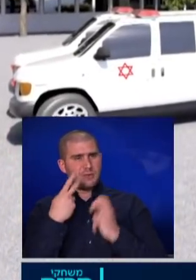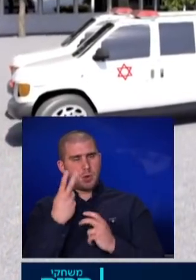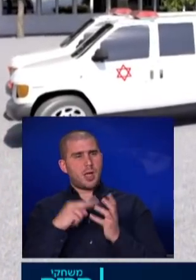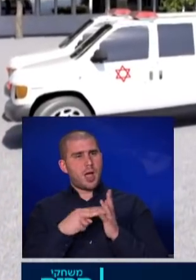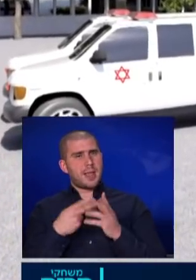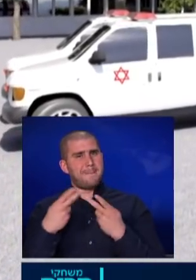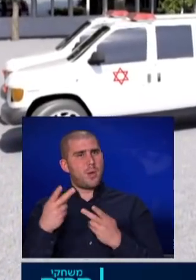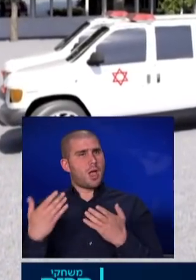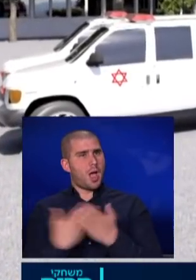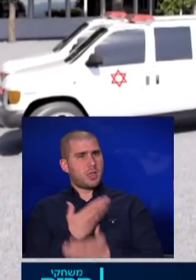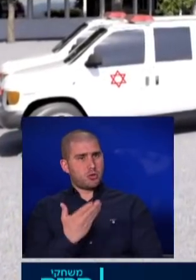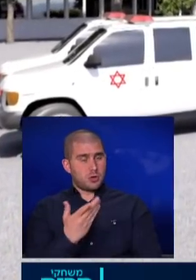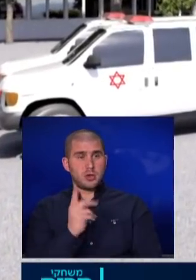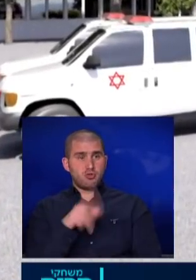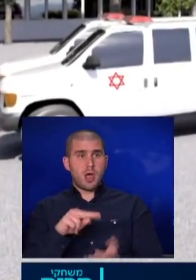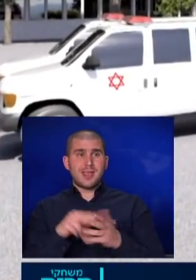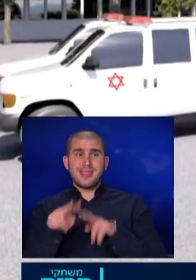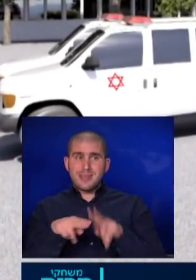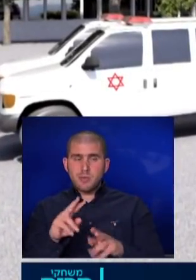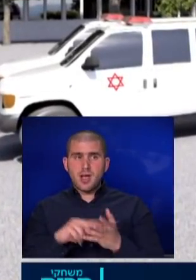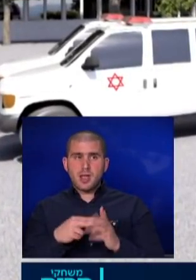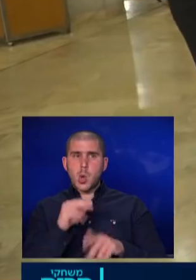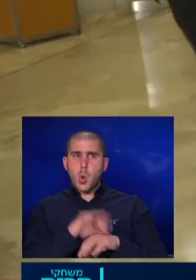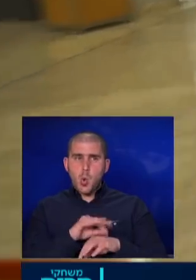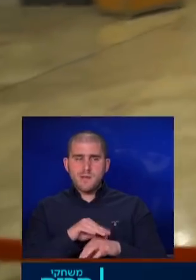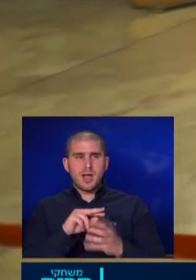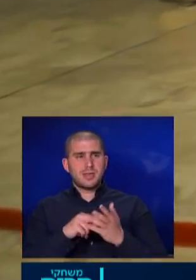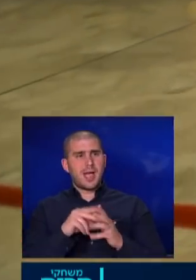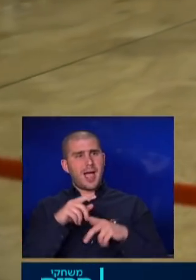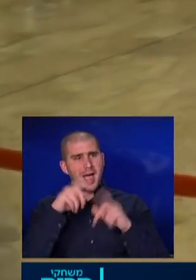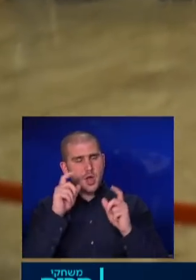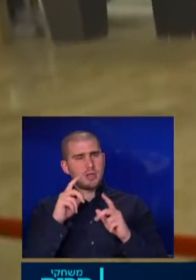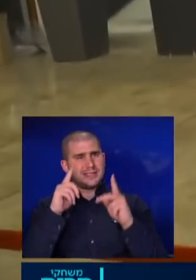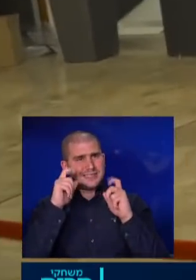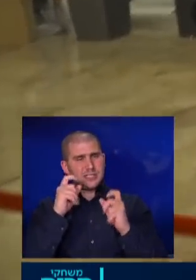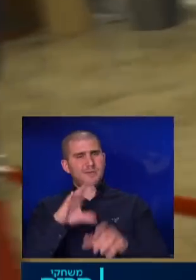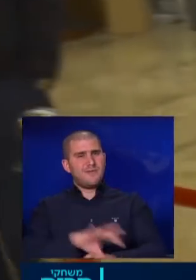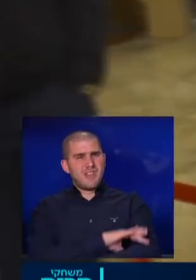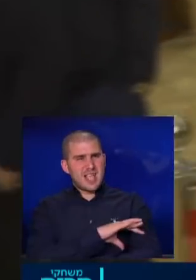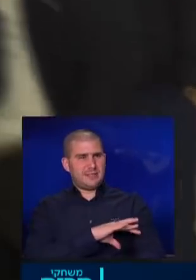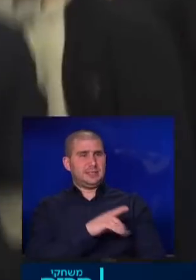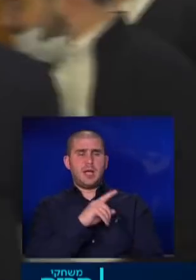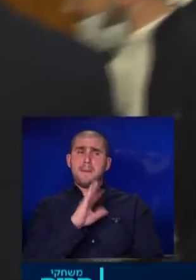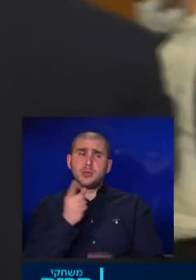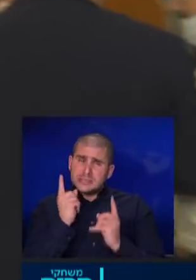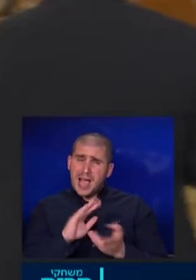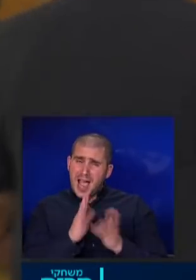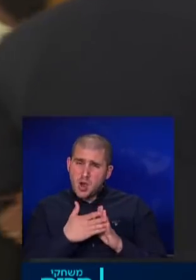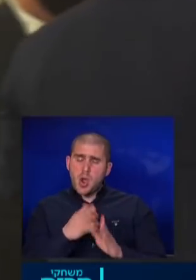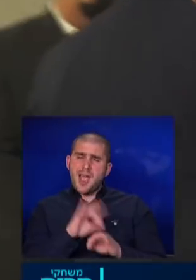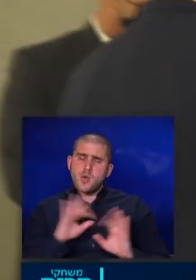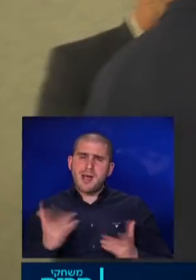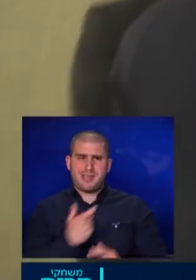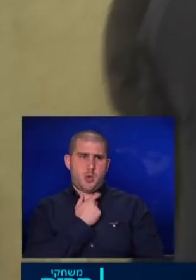חדר המיון החדש יש שם חדרי טיפולים וחדרי רופאים וחדרי החיות וצילום וגבס כל מה שצריך רפואת חירום